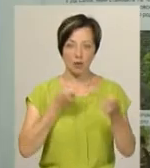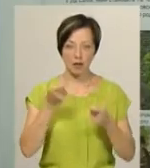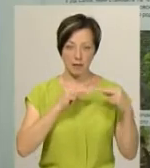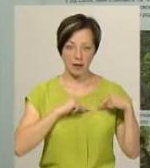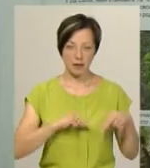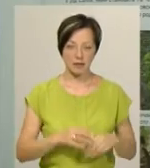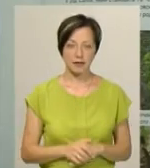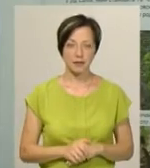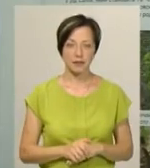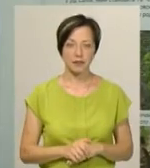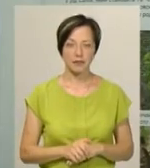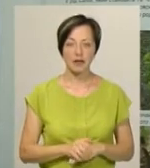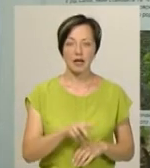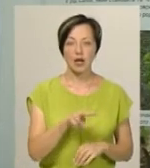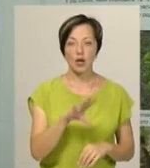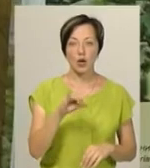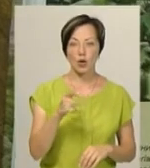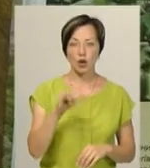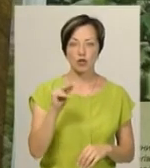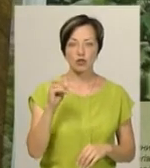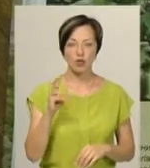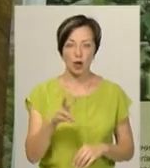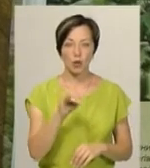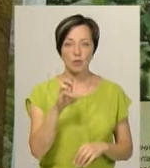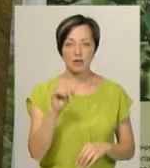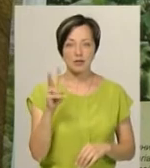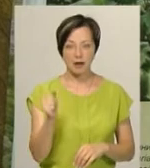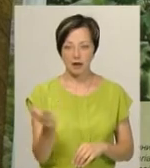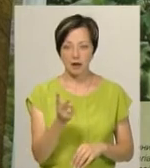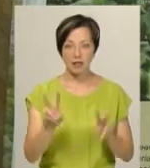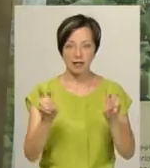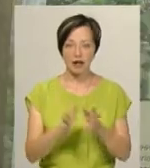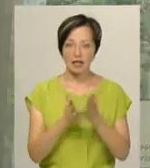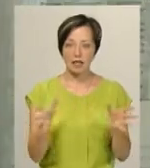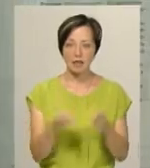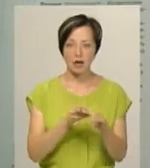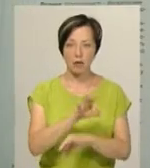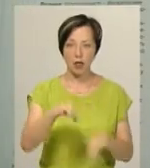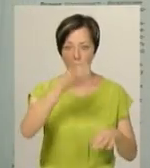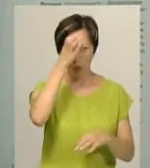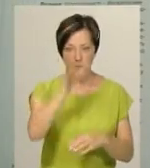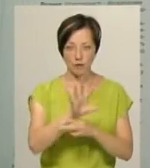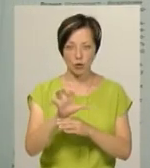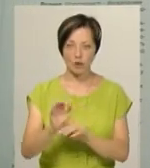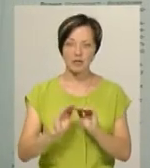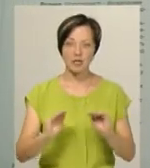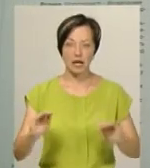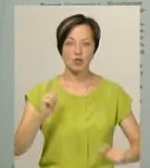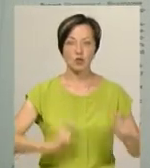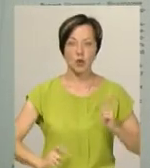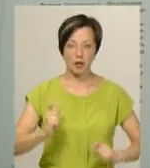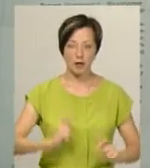праця. Лілія Юглючик і Людмила Любінська називають книгу «Флора Хмельниччини» спільним проєктом науковців, фотографів, школярів і